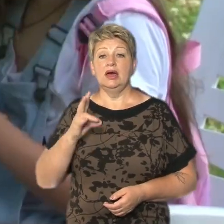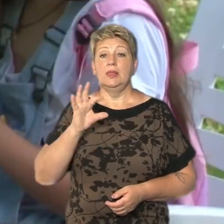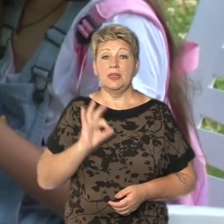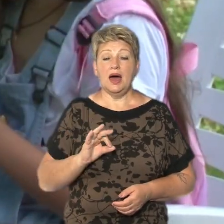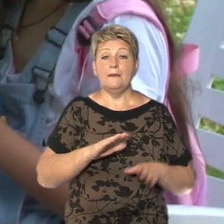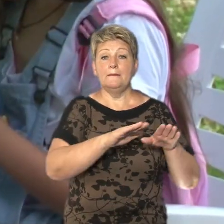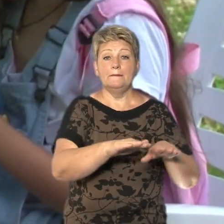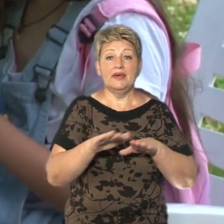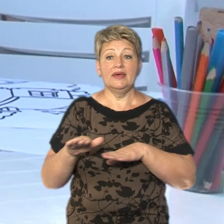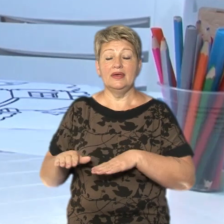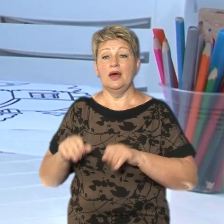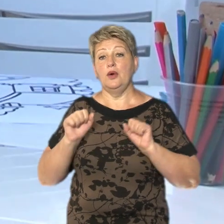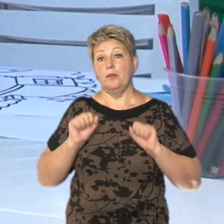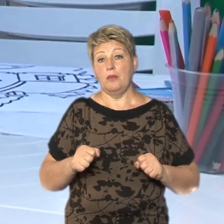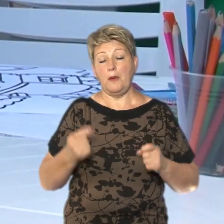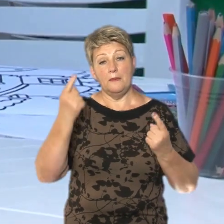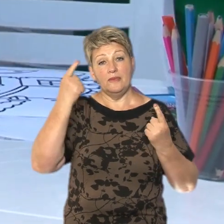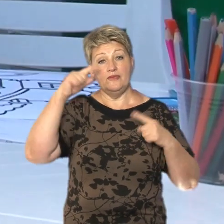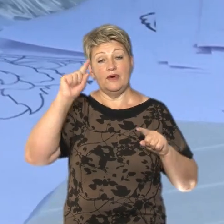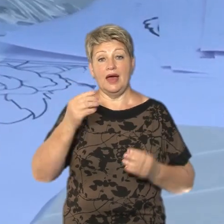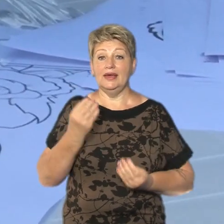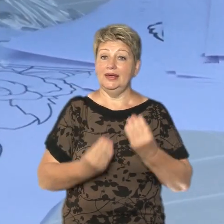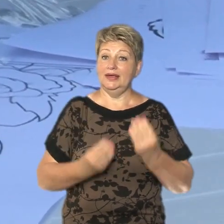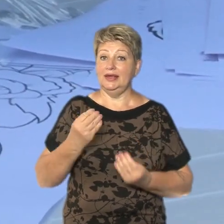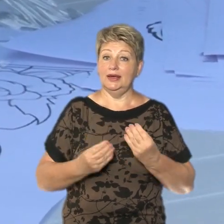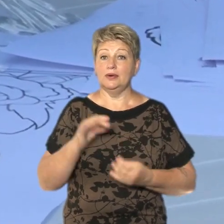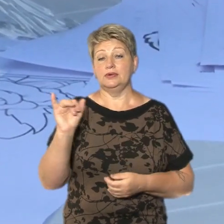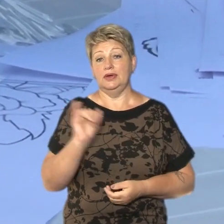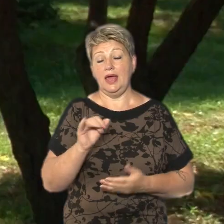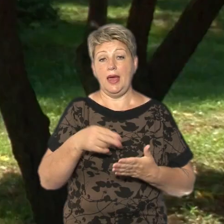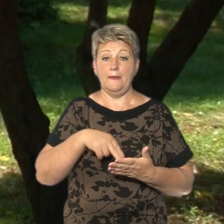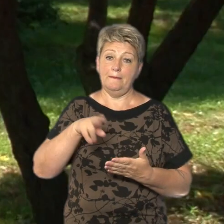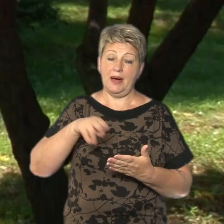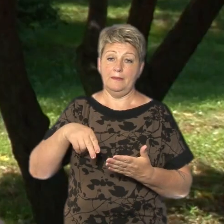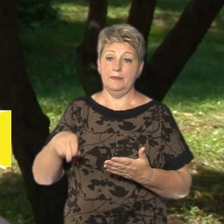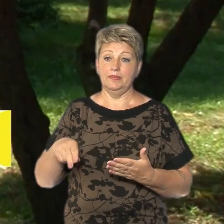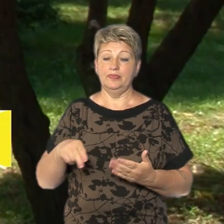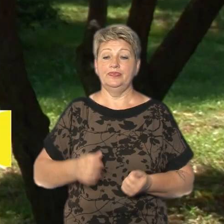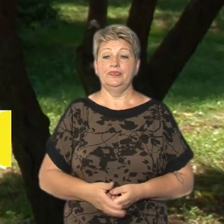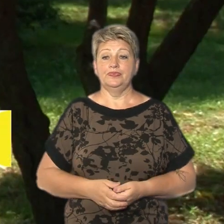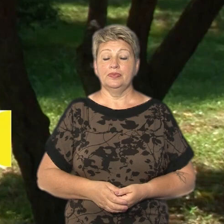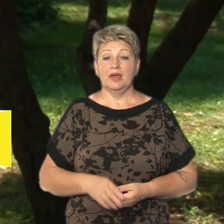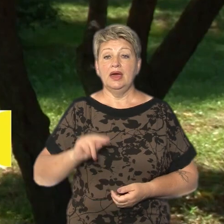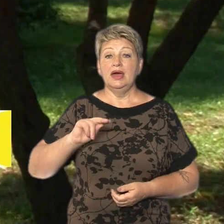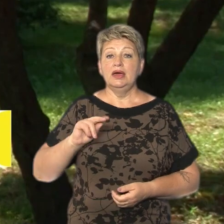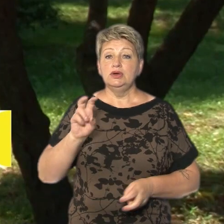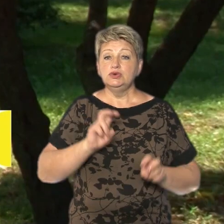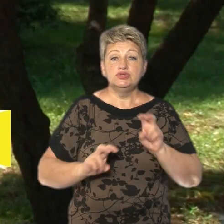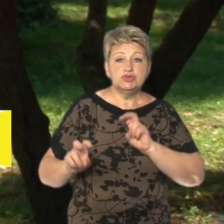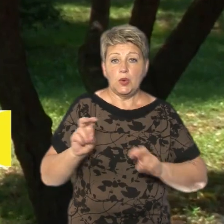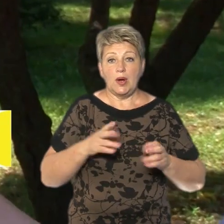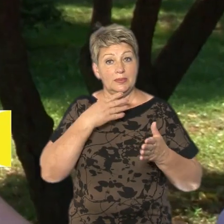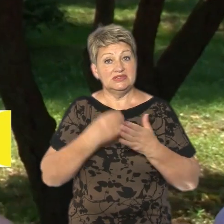виготовити іграшку-антистрес та помалювати, говорить бібліотекарка Оксана Тертична. Через цей розмалювок шукаємо свою